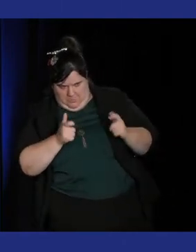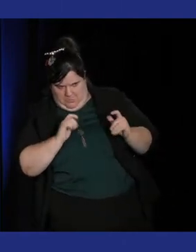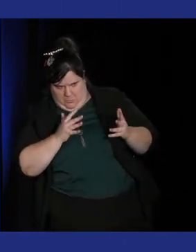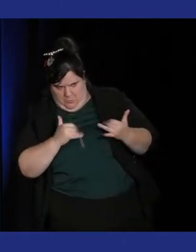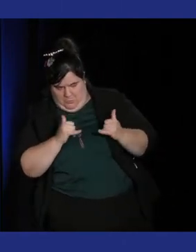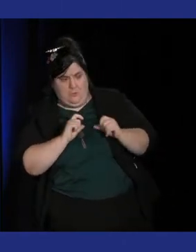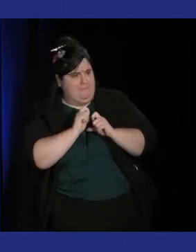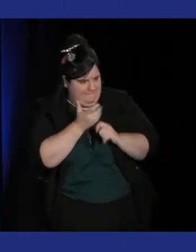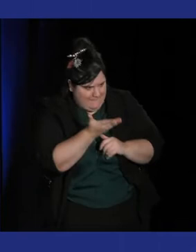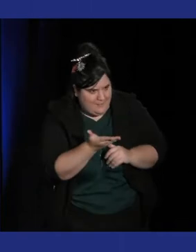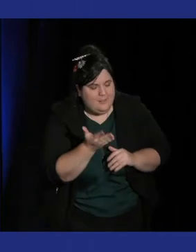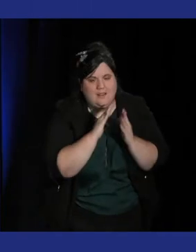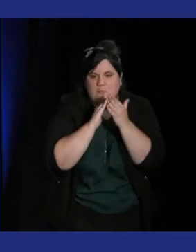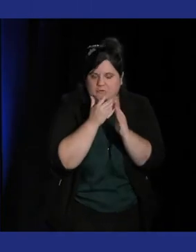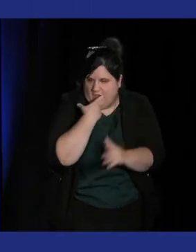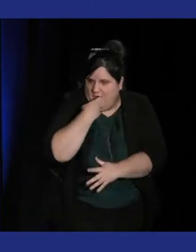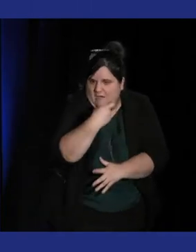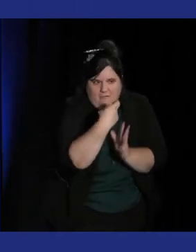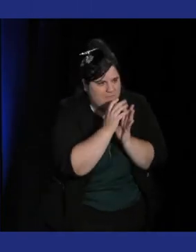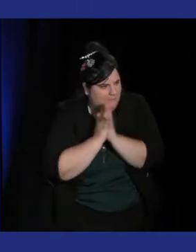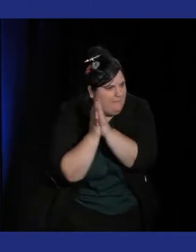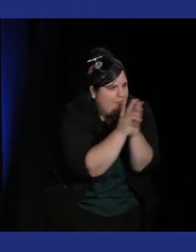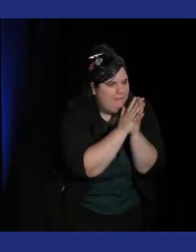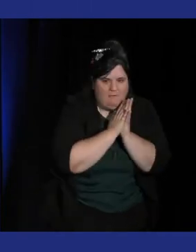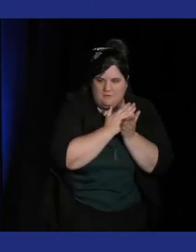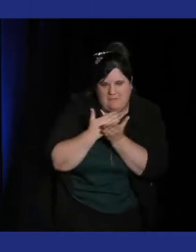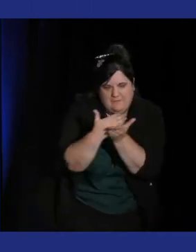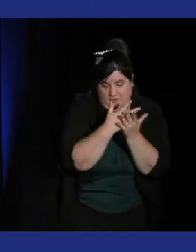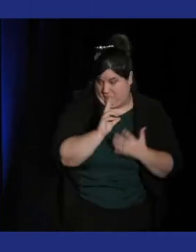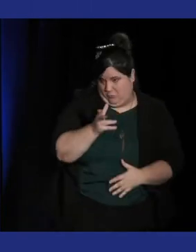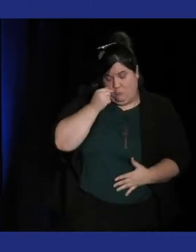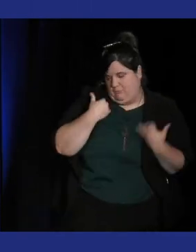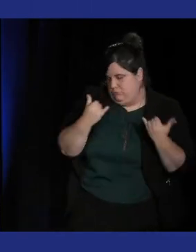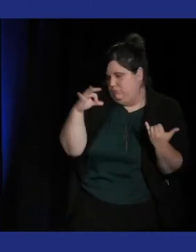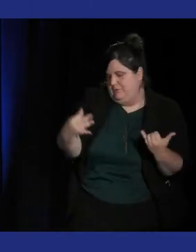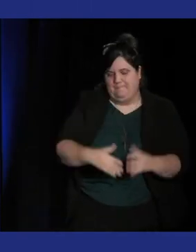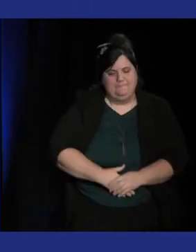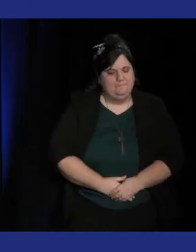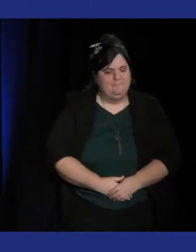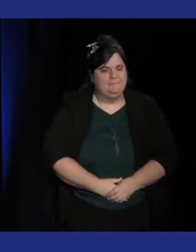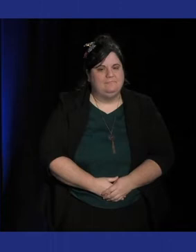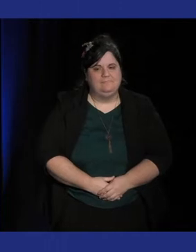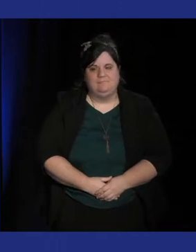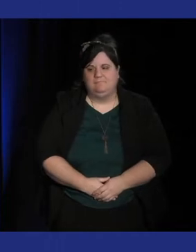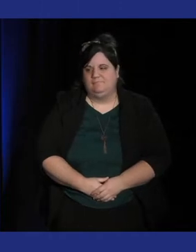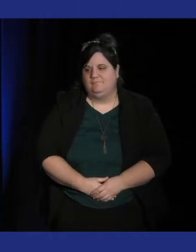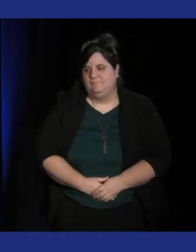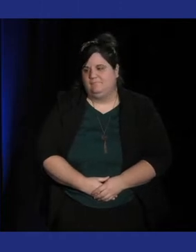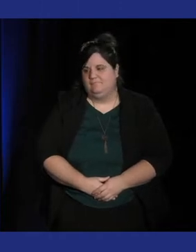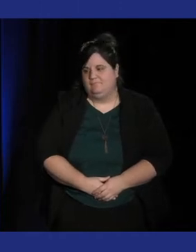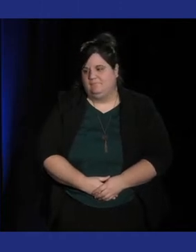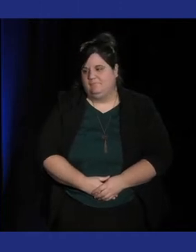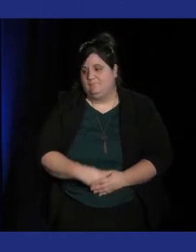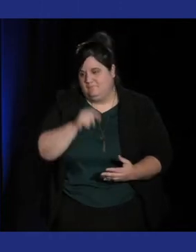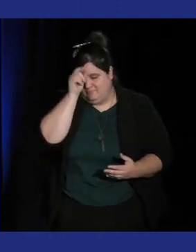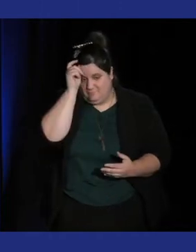de partage et ouais c'était vraiment ce côté humain qui était important. Moi de mon côté alors je suis